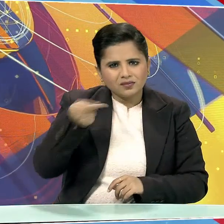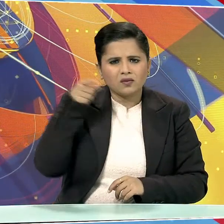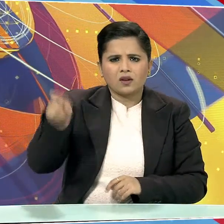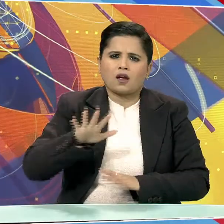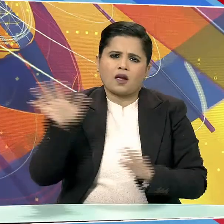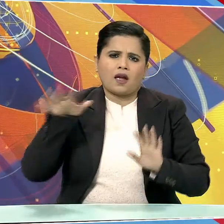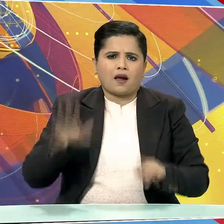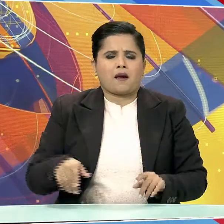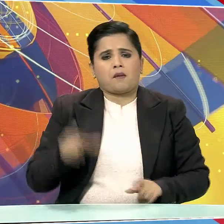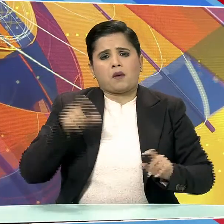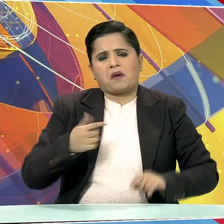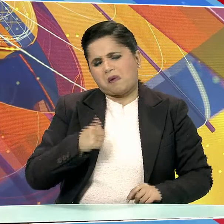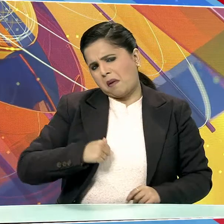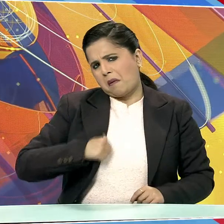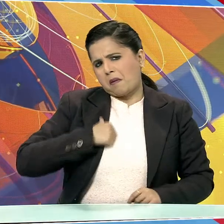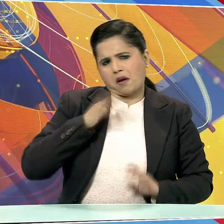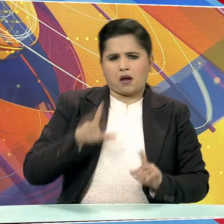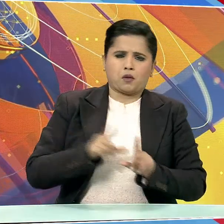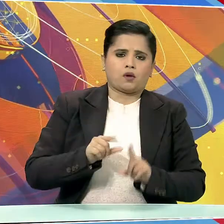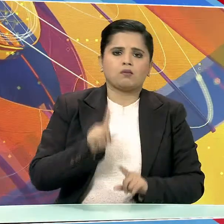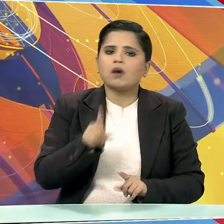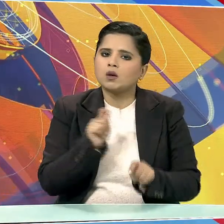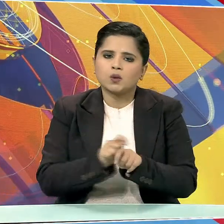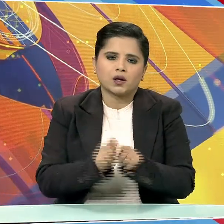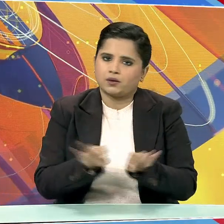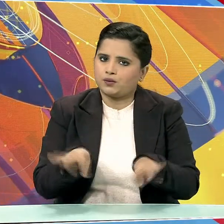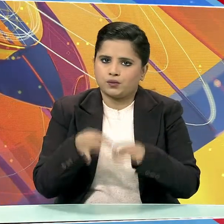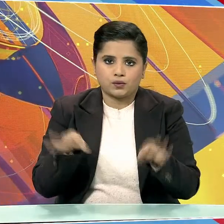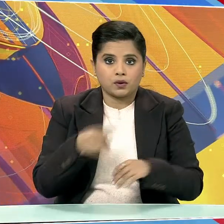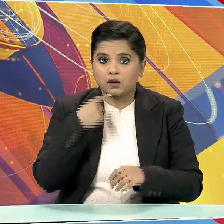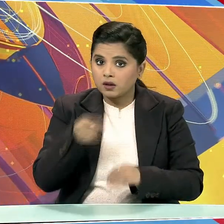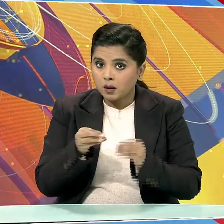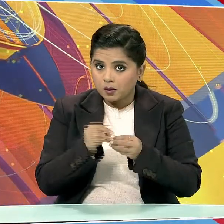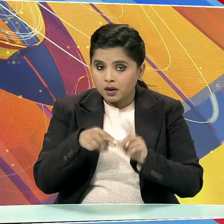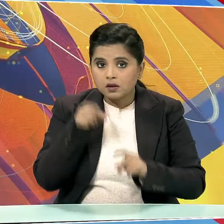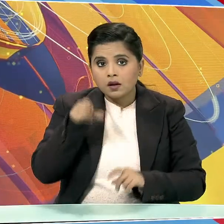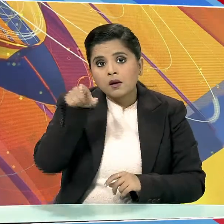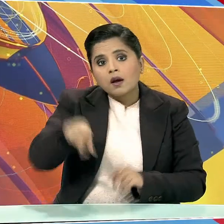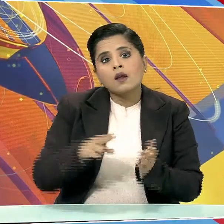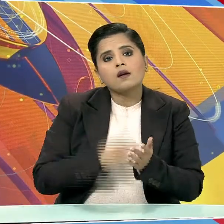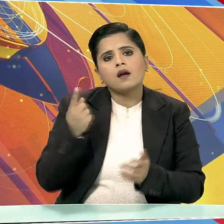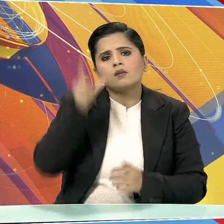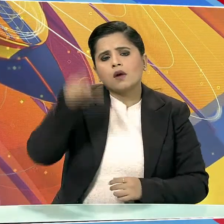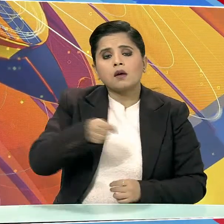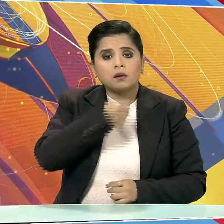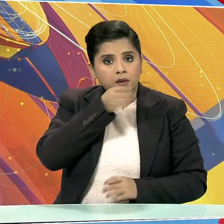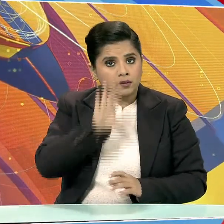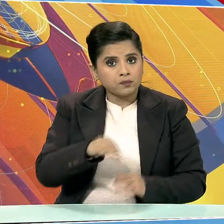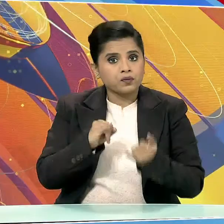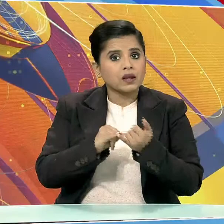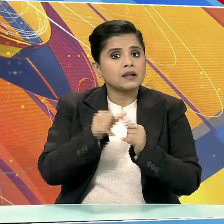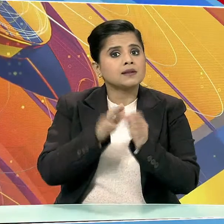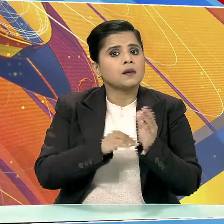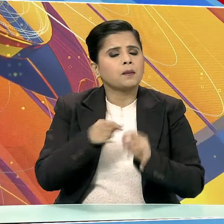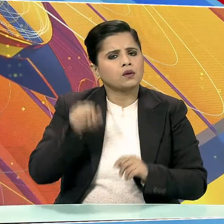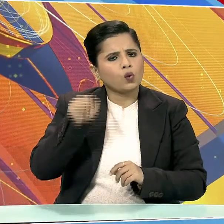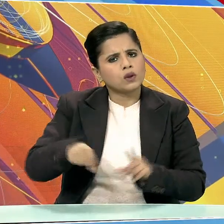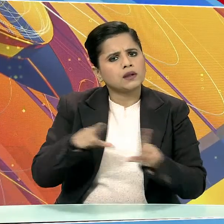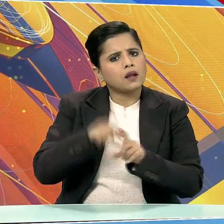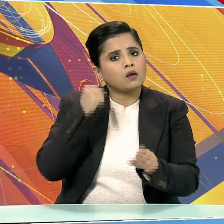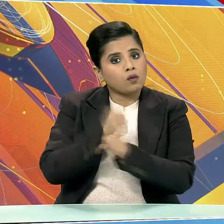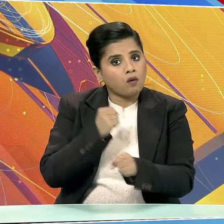-बड़ी बाते करती है काम नहीं बीजेपी के रास्टी प्रवक्ता सम्मित पात्रा ने ये भी कहा कि दिल्ली सरकार द्वारा